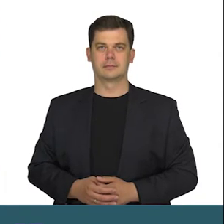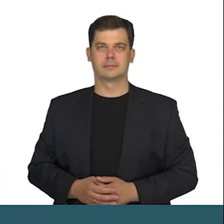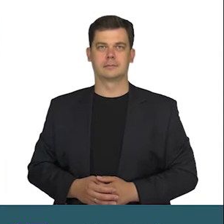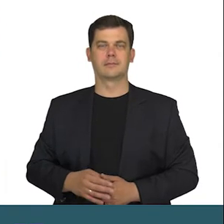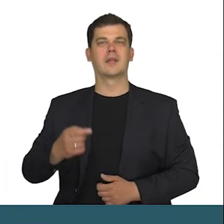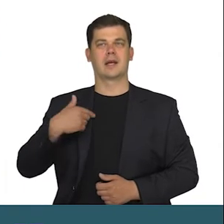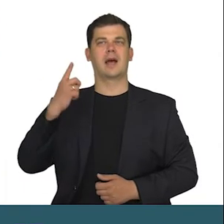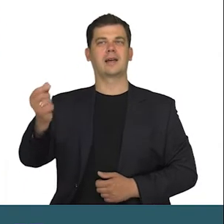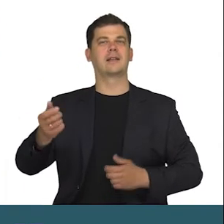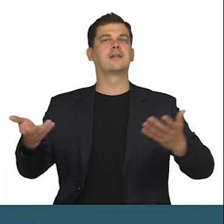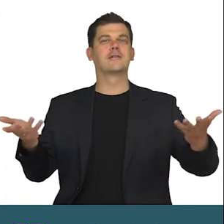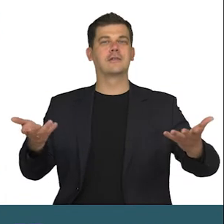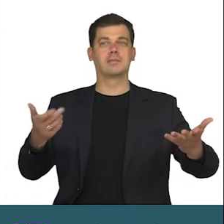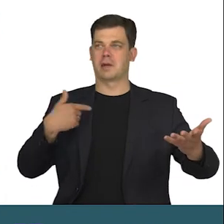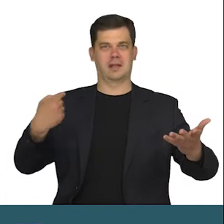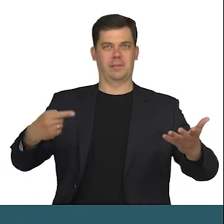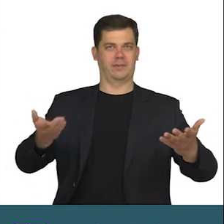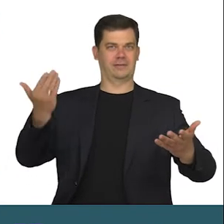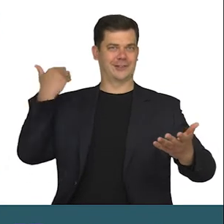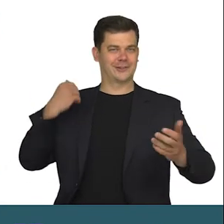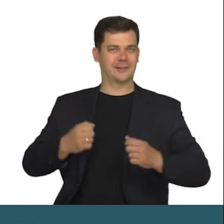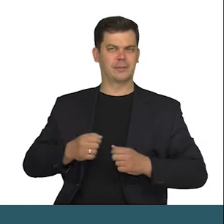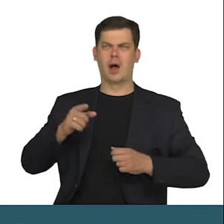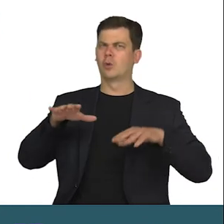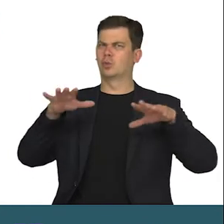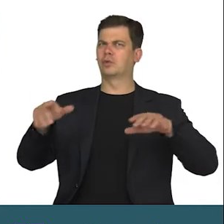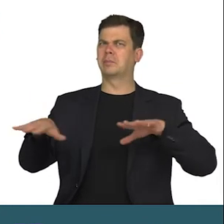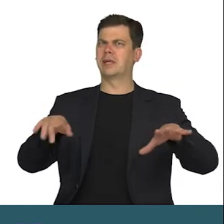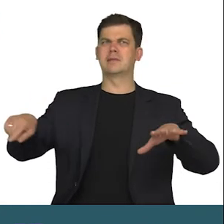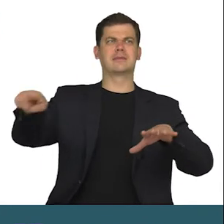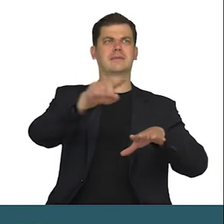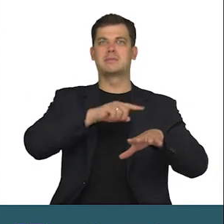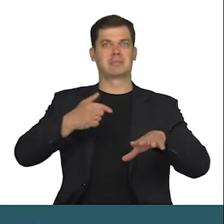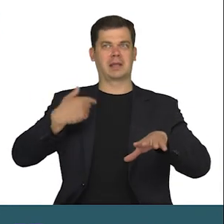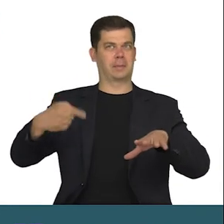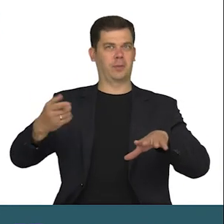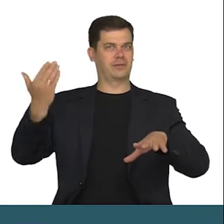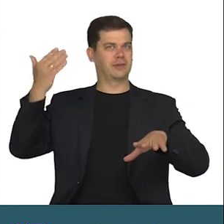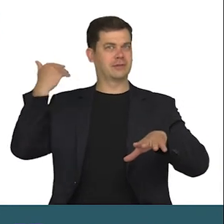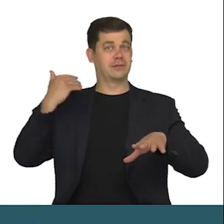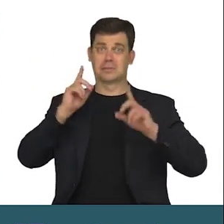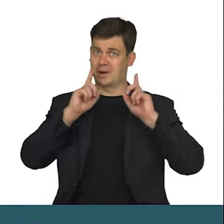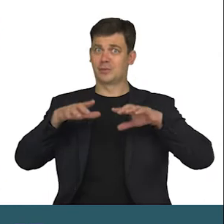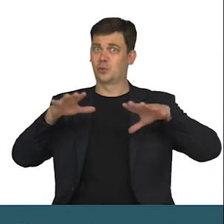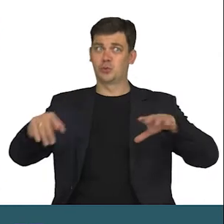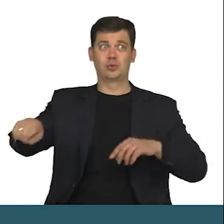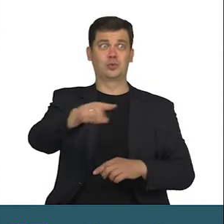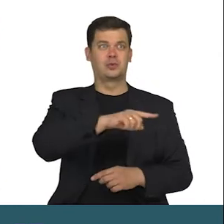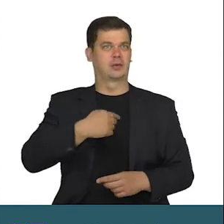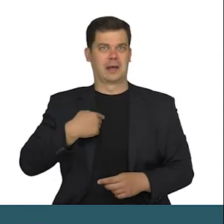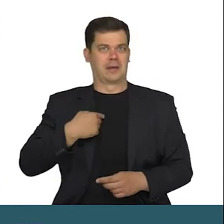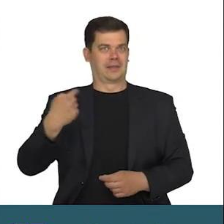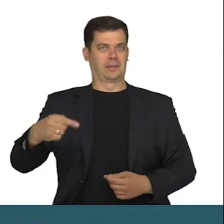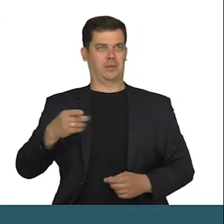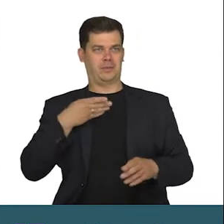Idę tam, gdzie jeszcze nie byłam. A dużo jest takich miejsc wokół mojego domu. Serio dużo. Aż dziwne.